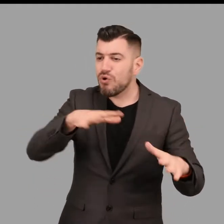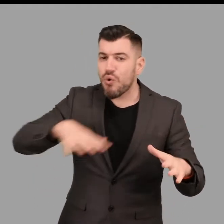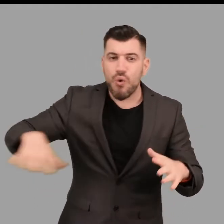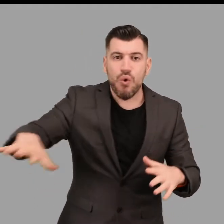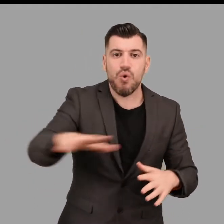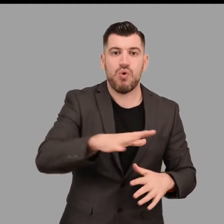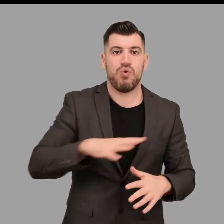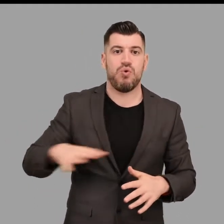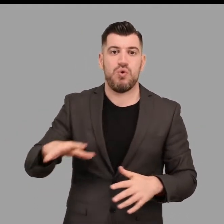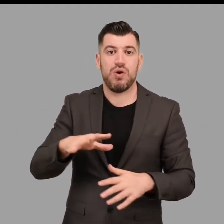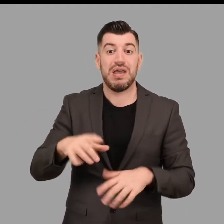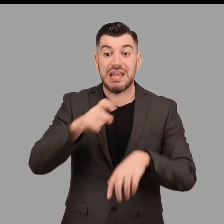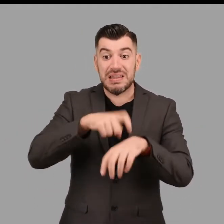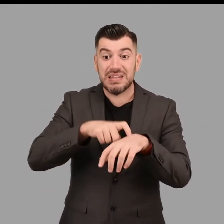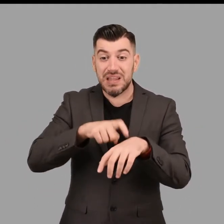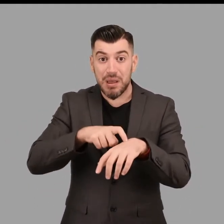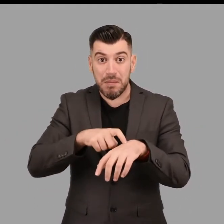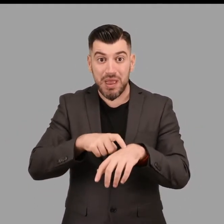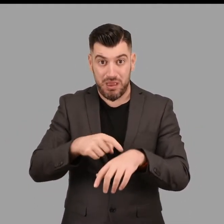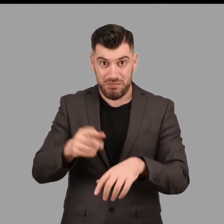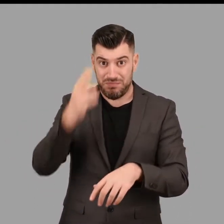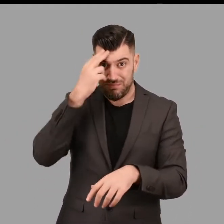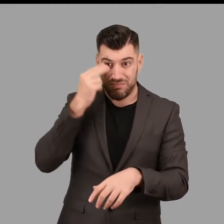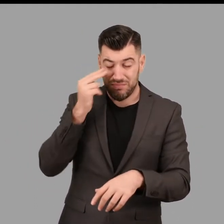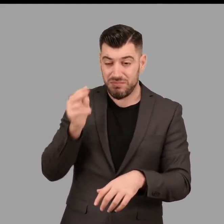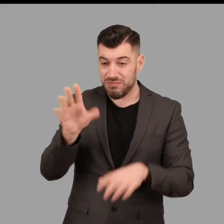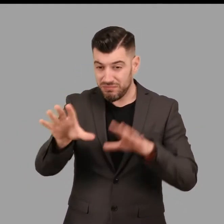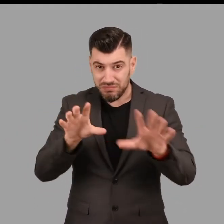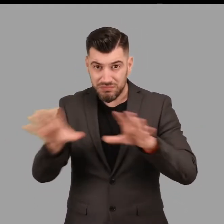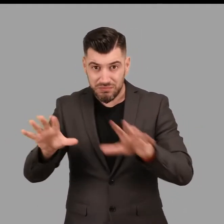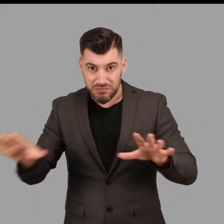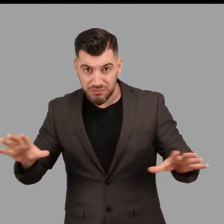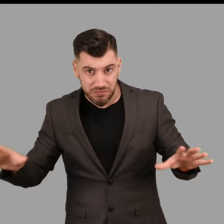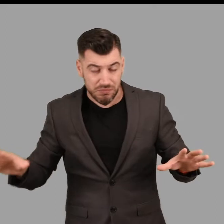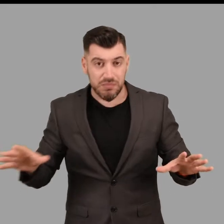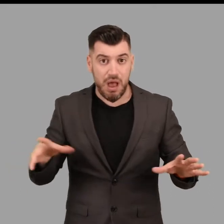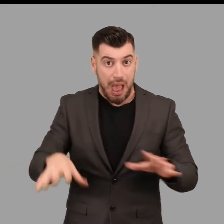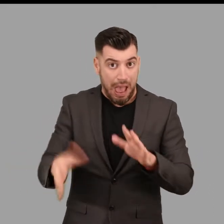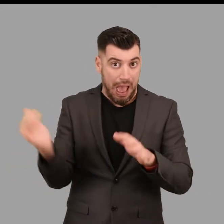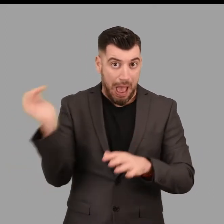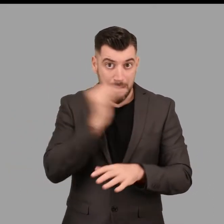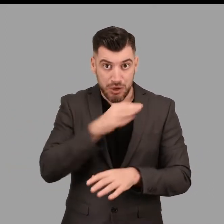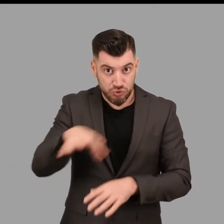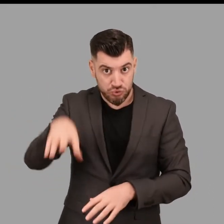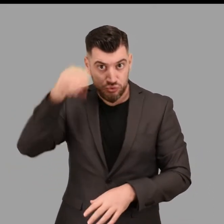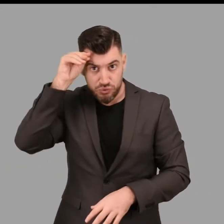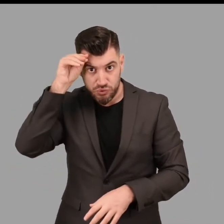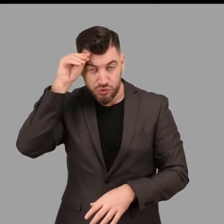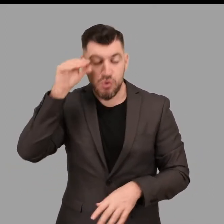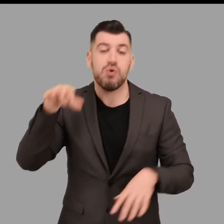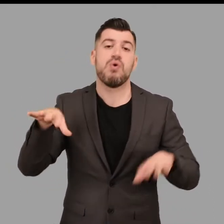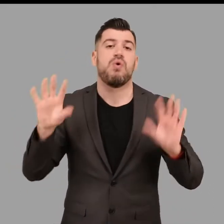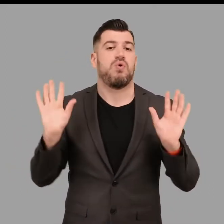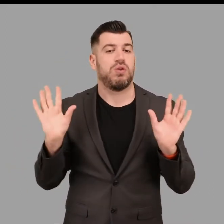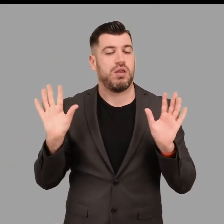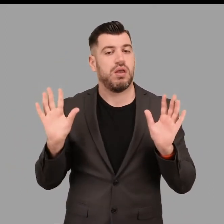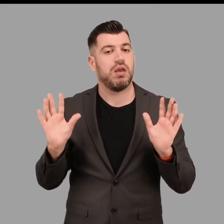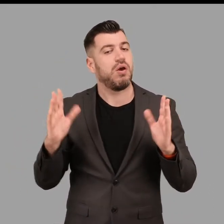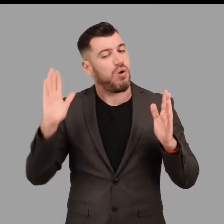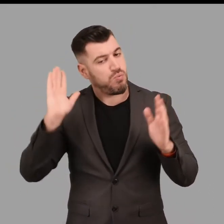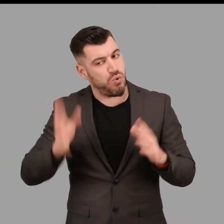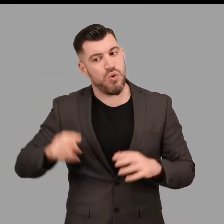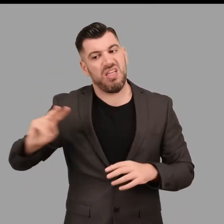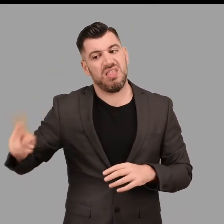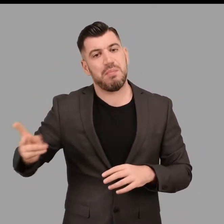Κατά την πρόσληψη ενός απτικού ερεθίσματος δεν έπεται αυτόματα η ερμηνεία του. Υπάρχουν παράγοντες μεσολαβητές οι οποίοι παρέχουν